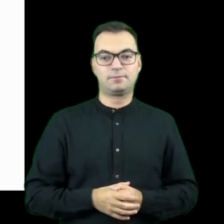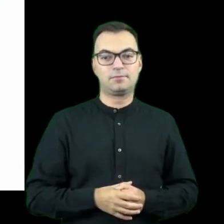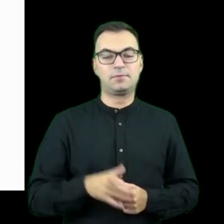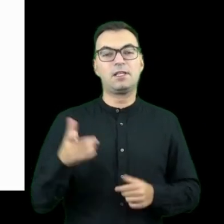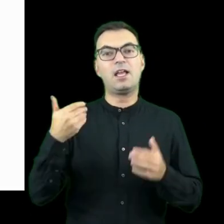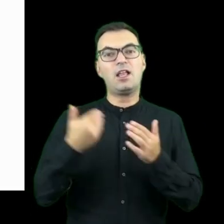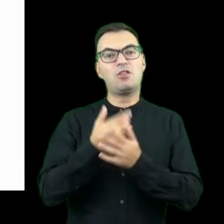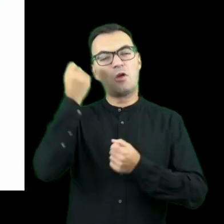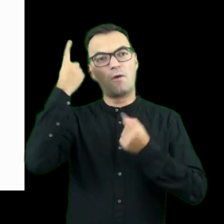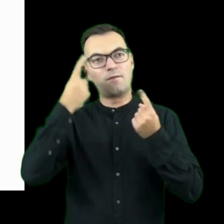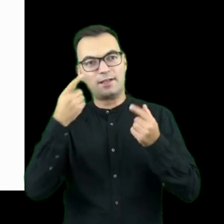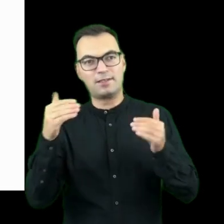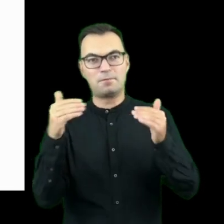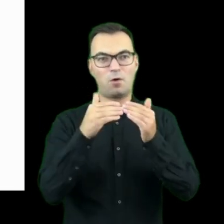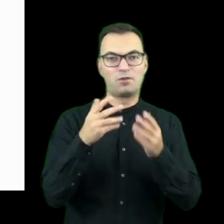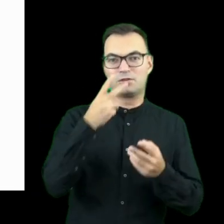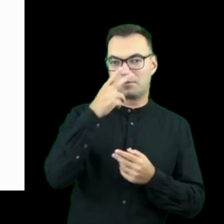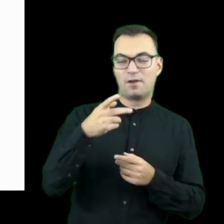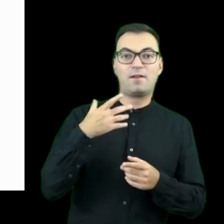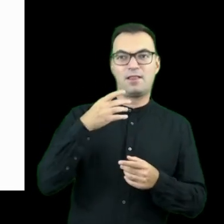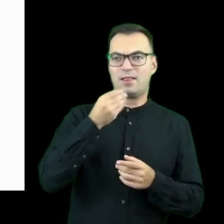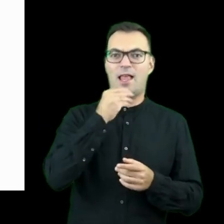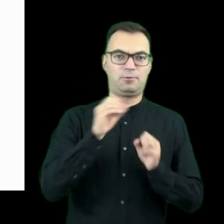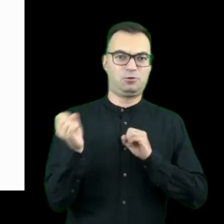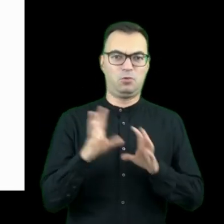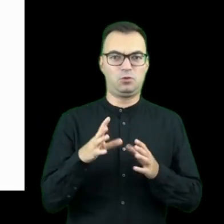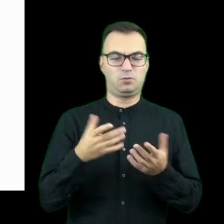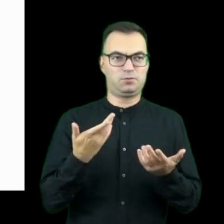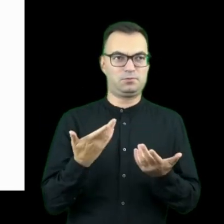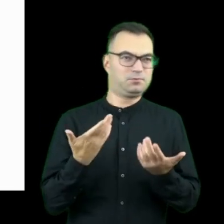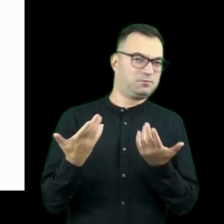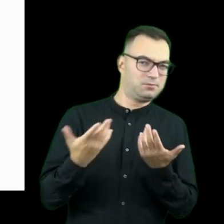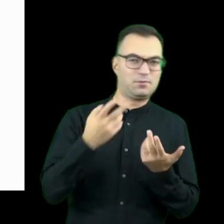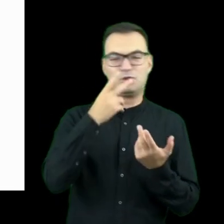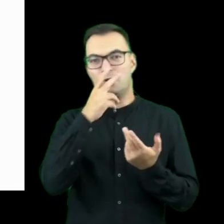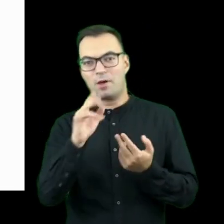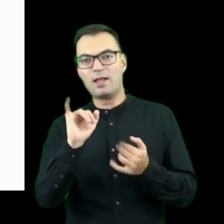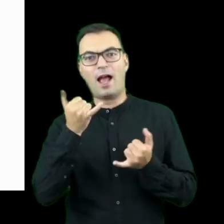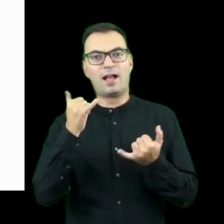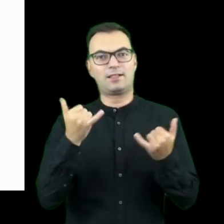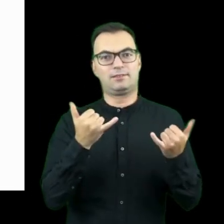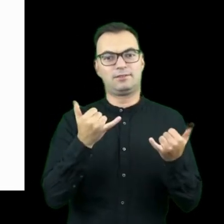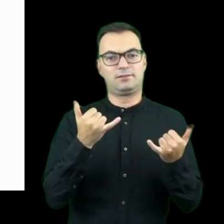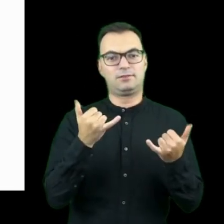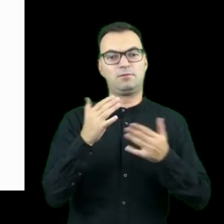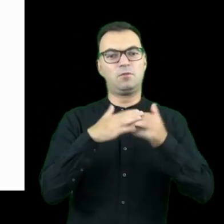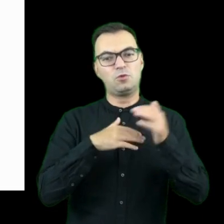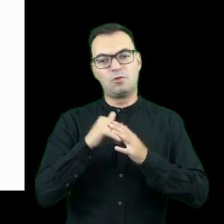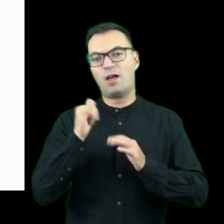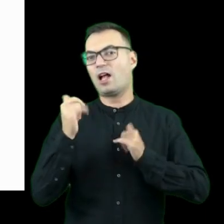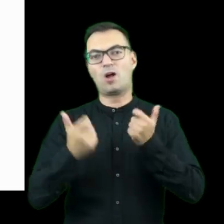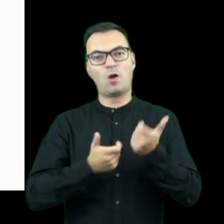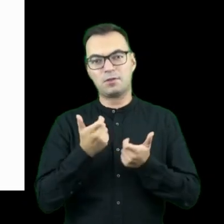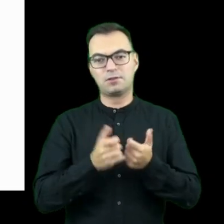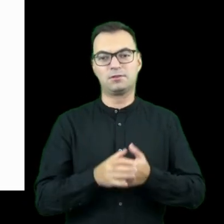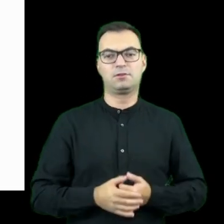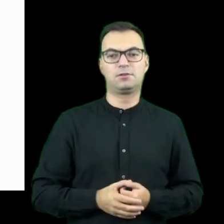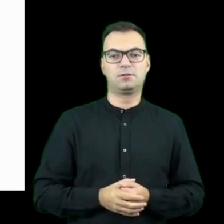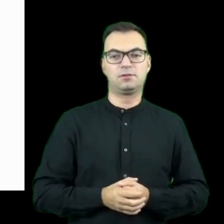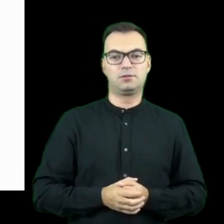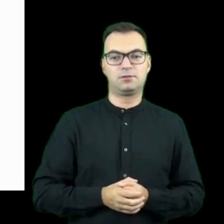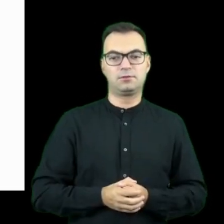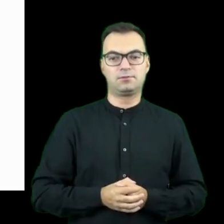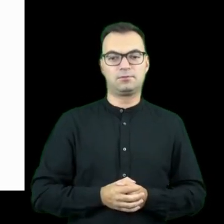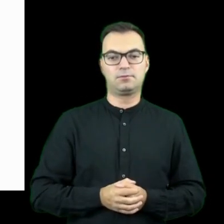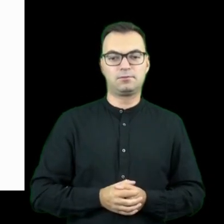konstrukcji tych innowacji jest najlepszym sposobem na to, żeby zobaczyć, jak taką innowację powinno się budować i jak je rzeczywiście,